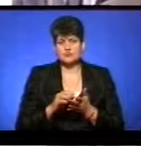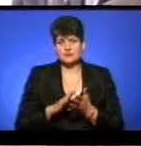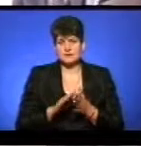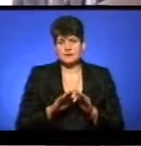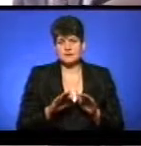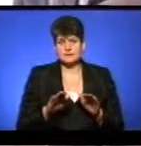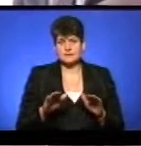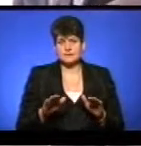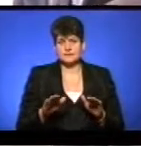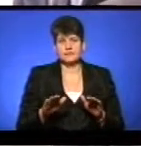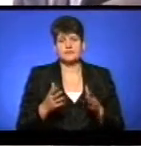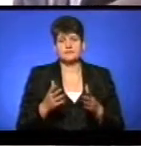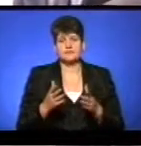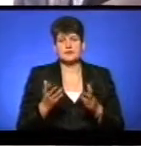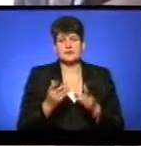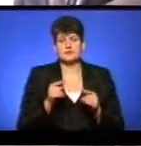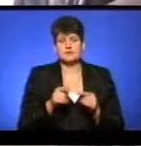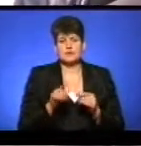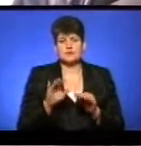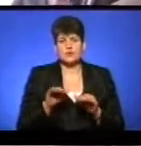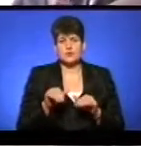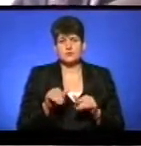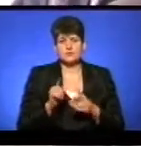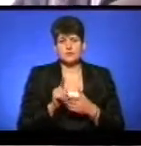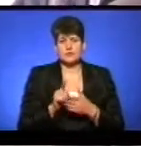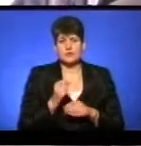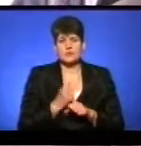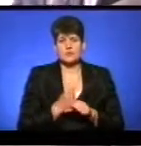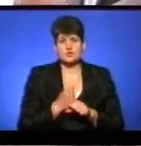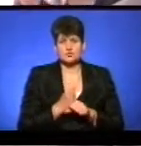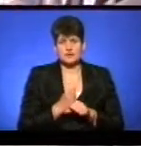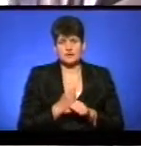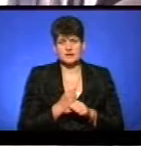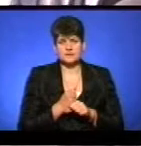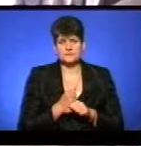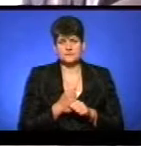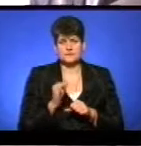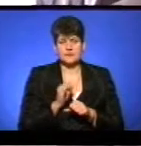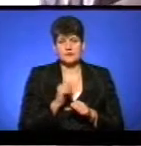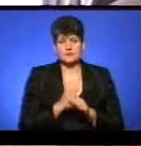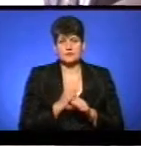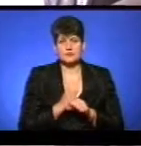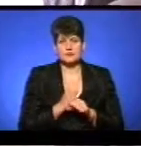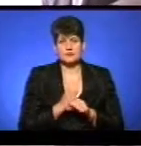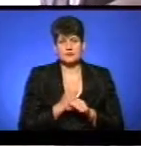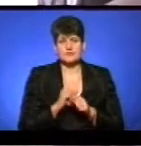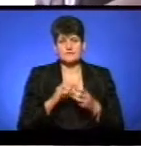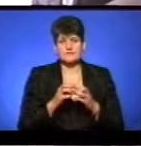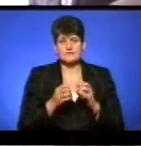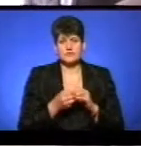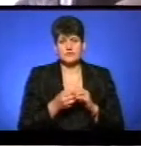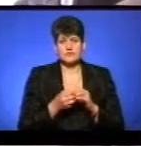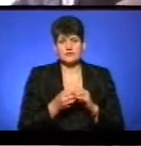фізичні величини, які вони потім повинні опрацювати і робити висновки на